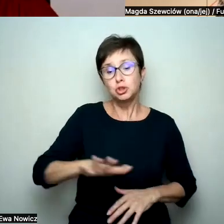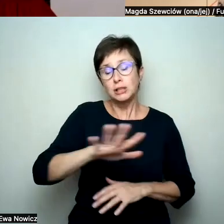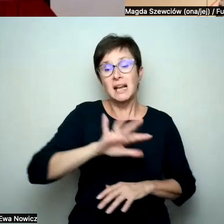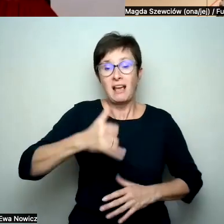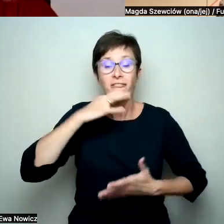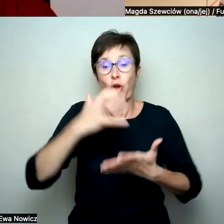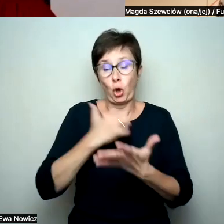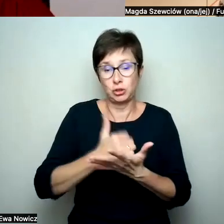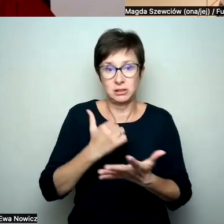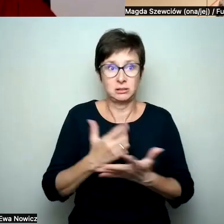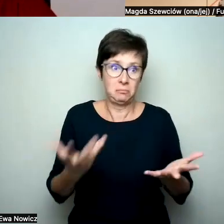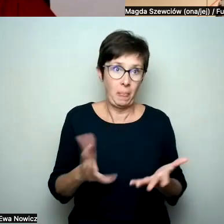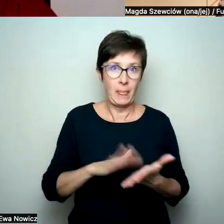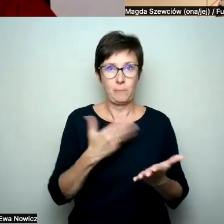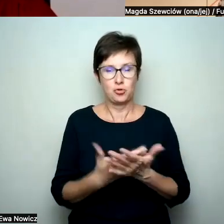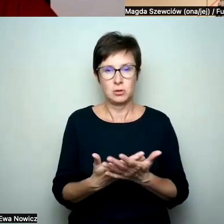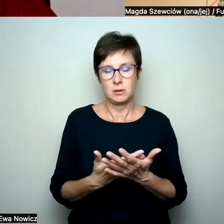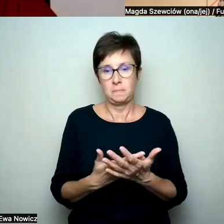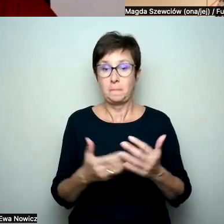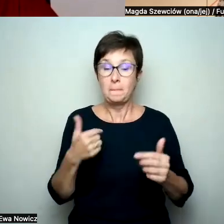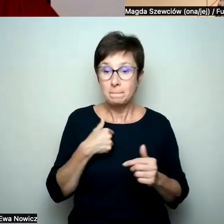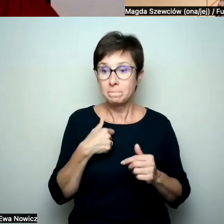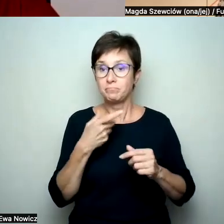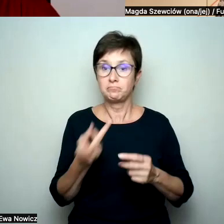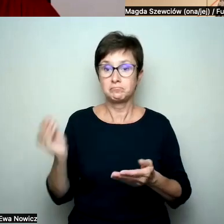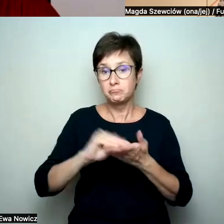wykorzysta, żeby na przykład poszerować raport dotyczący